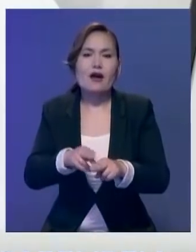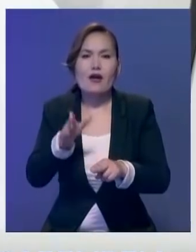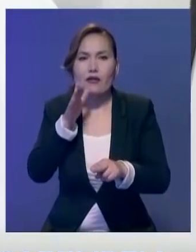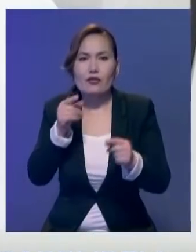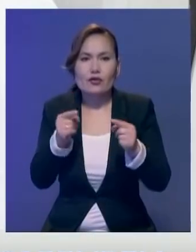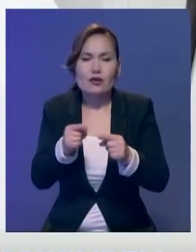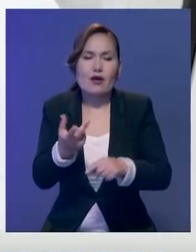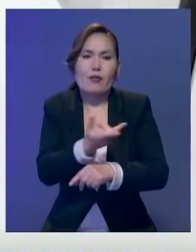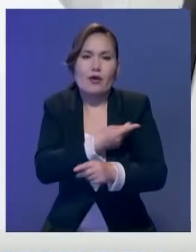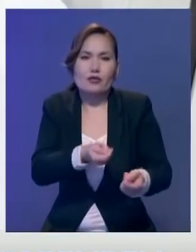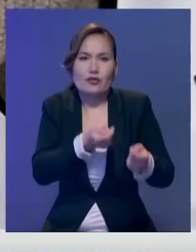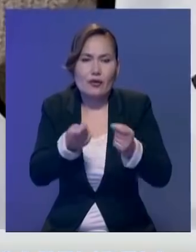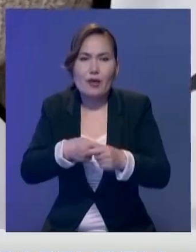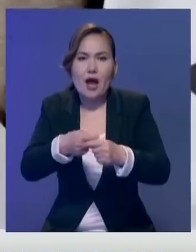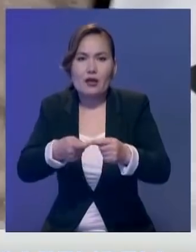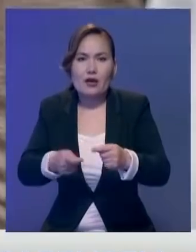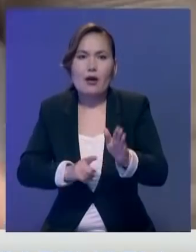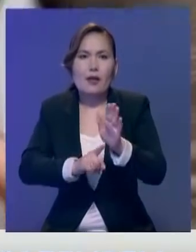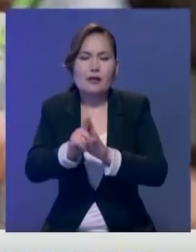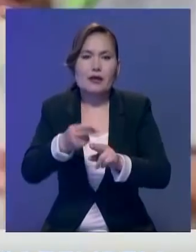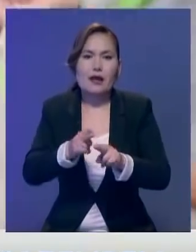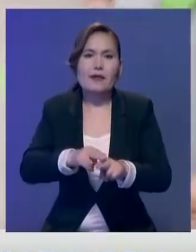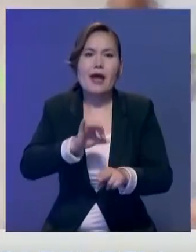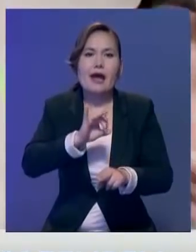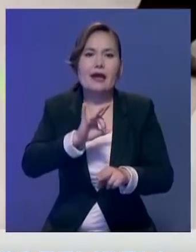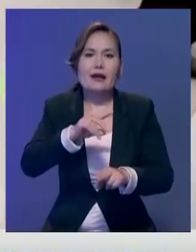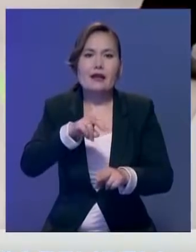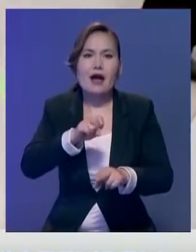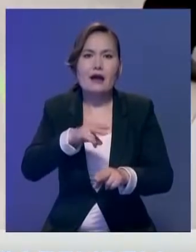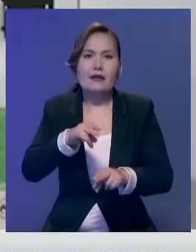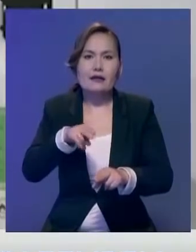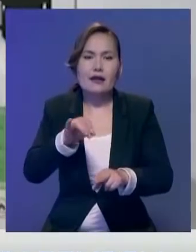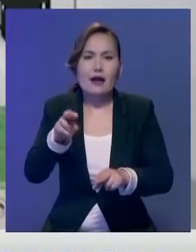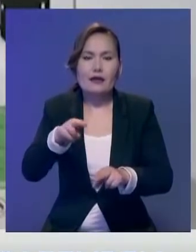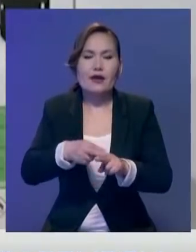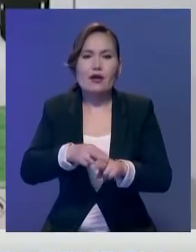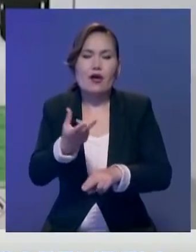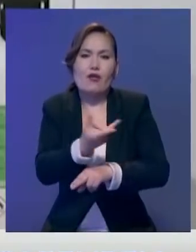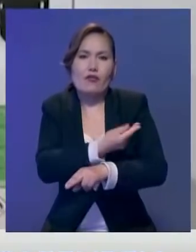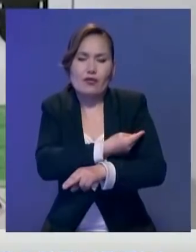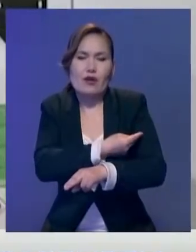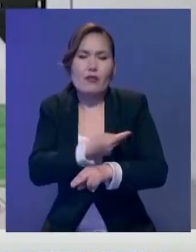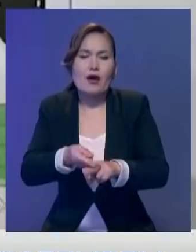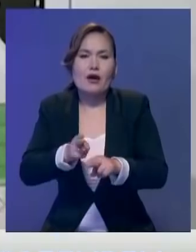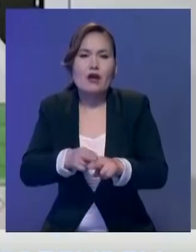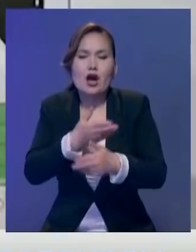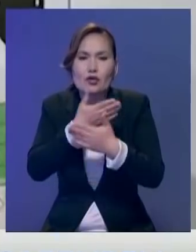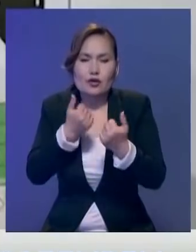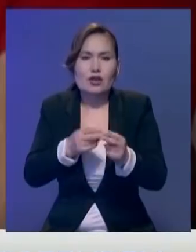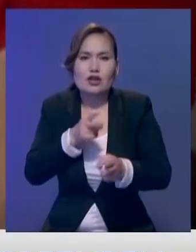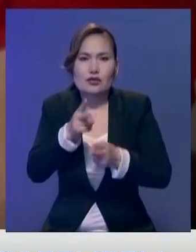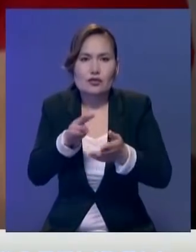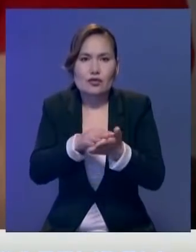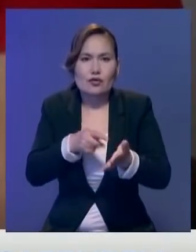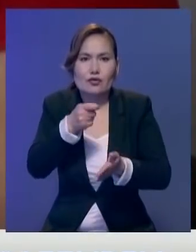вакциналуына оқаны баяуылап жатыр. Осыған байланысты Ерландия Астразенеканы сотқа берді. Британиялық шветтік